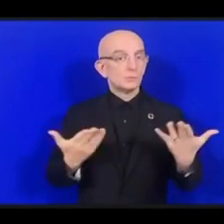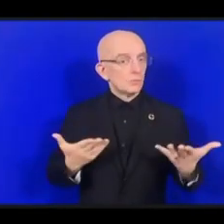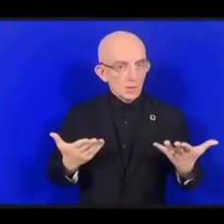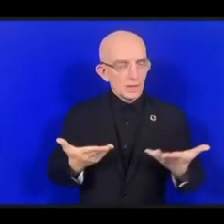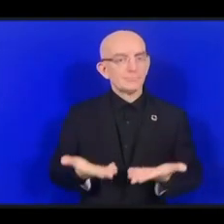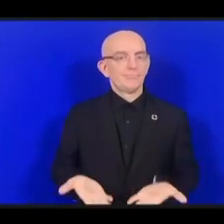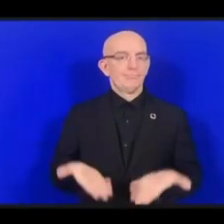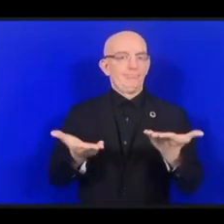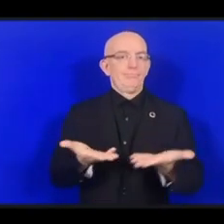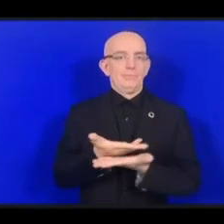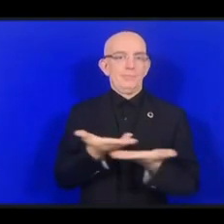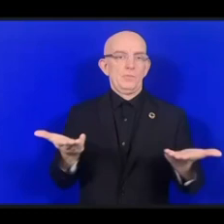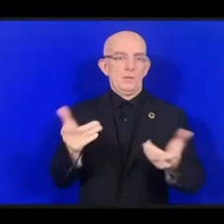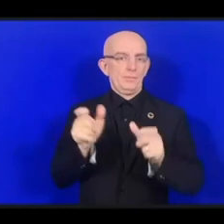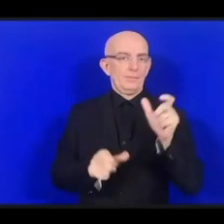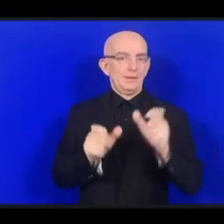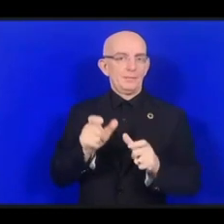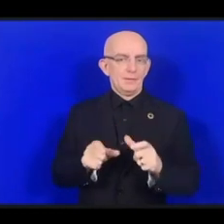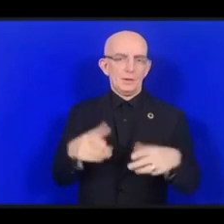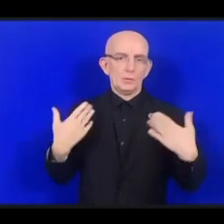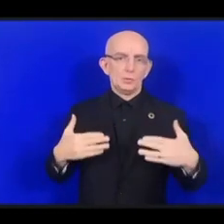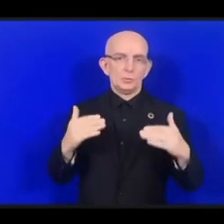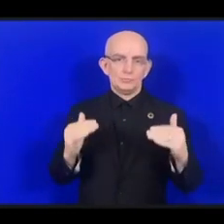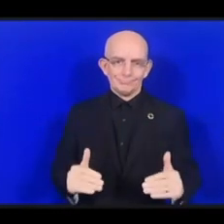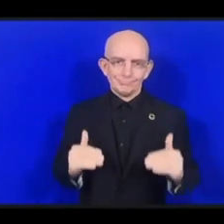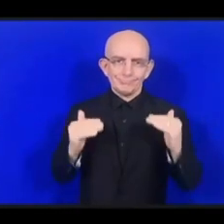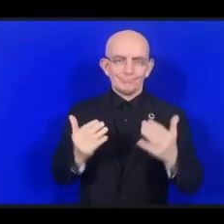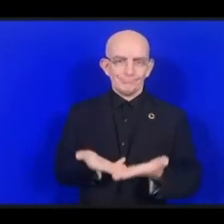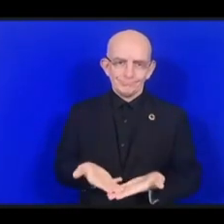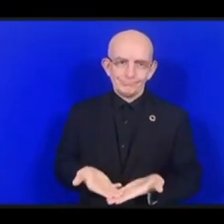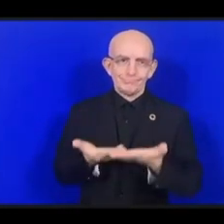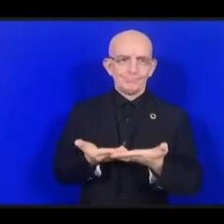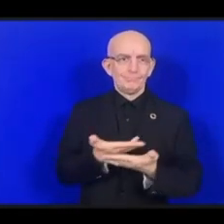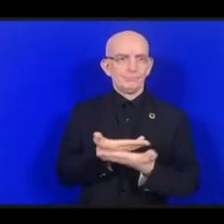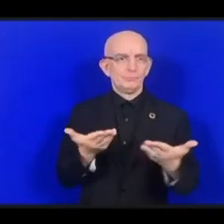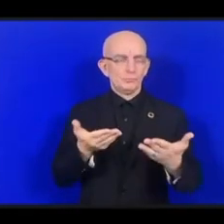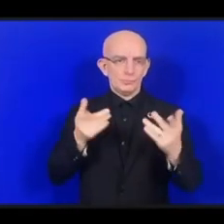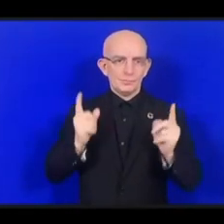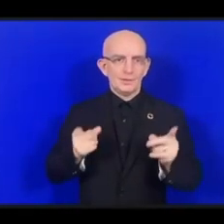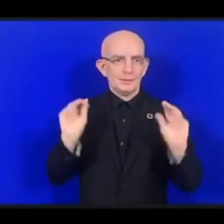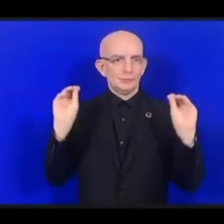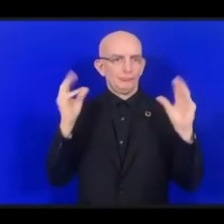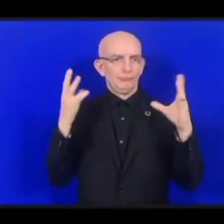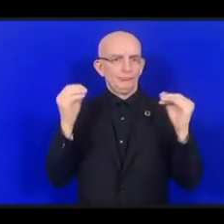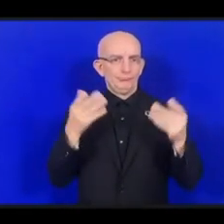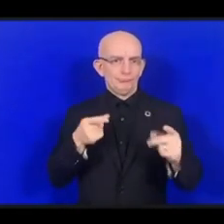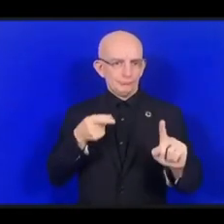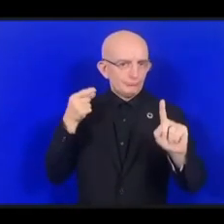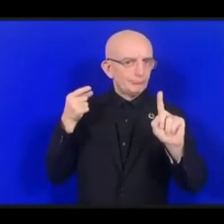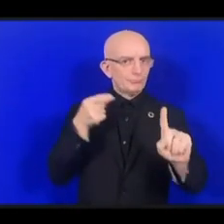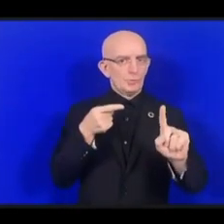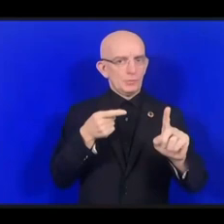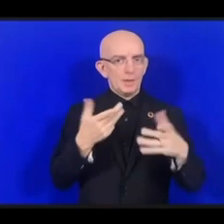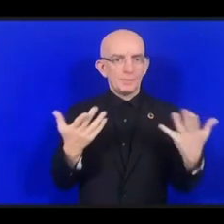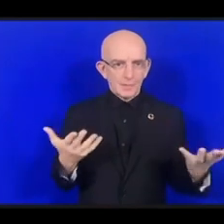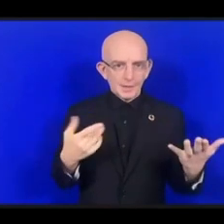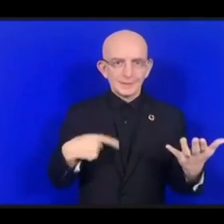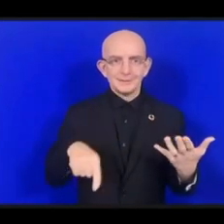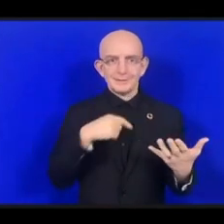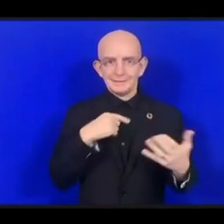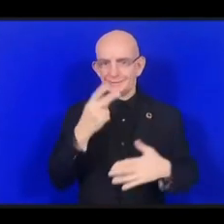менее, я должна отметить, что я не вижу должного разнообразия и репрезентативности разных